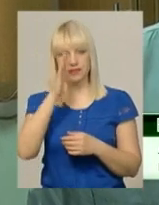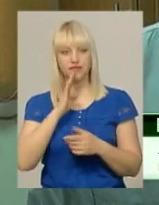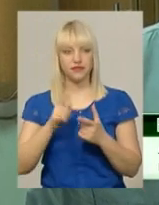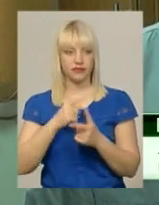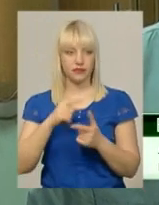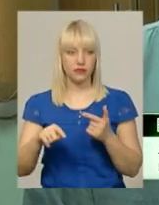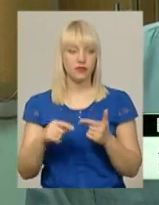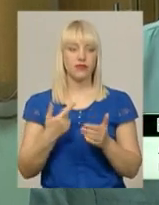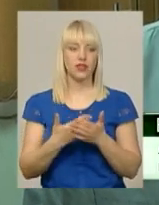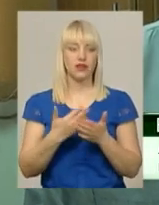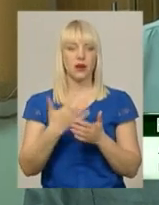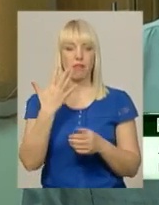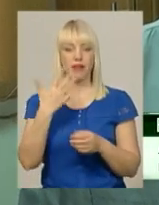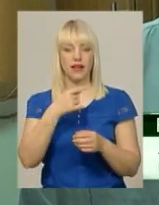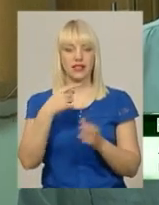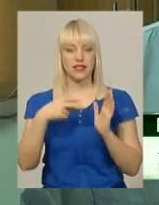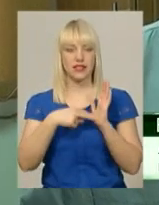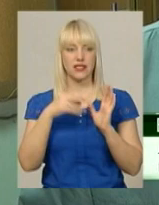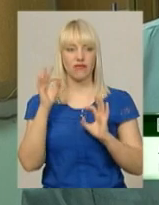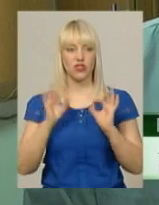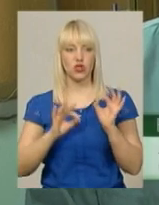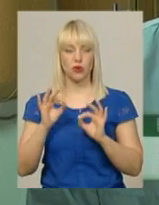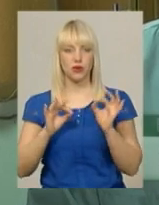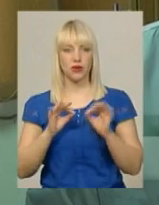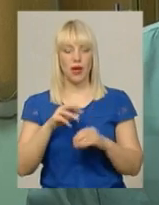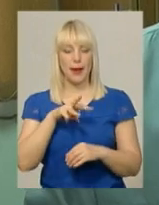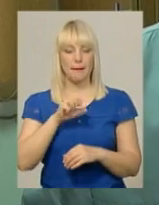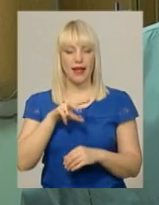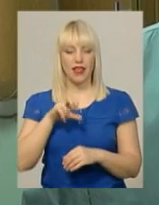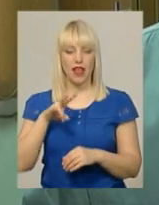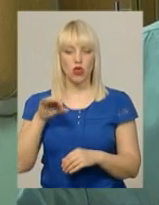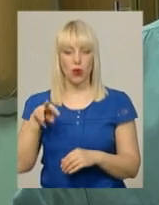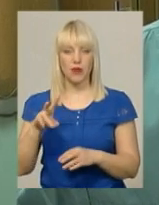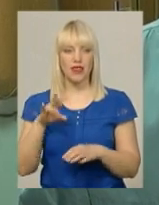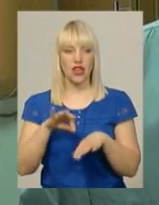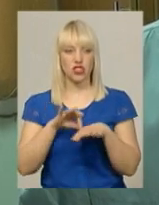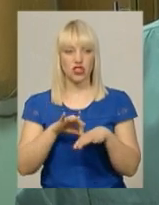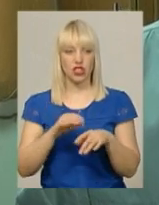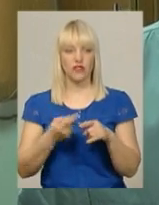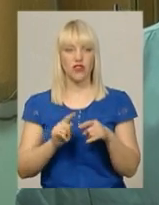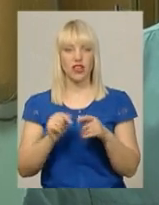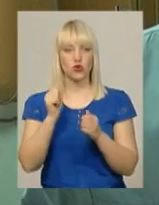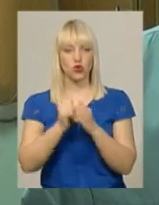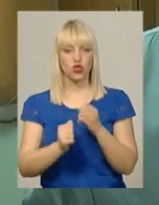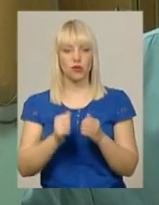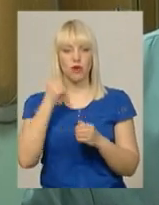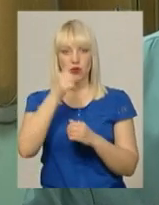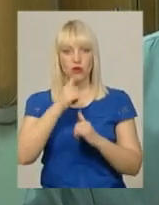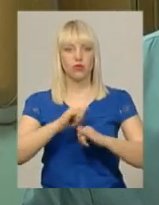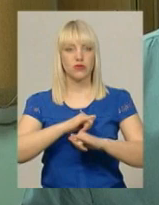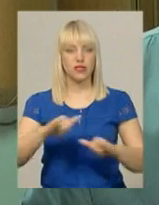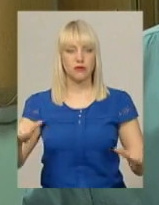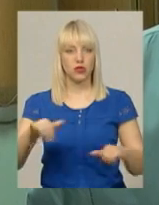відсоток. Тобто, це в середньому 5-7 відсотків з усіх новотворень на шкірі. Але вона з кожним роком, її кількість збільшується.